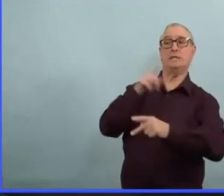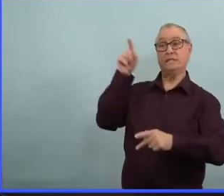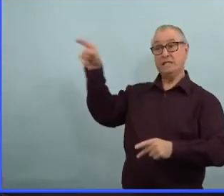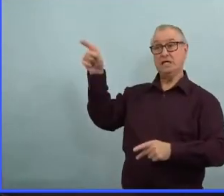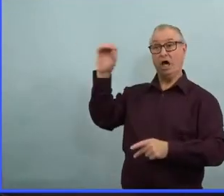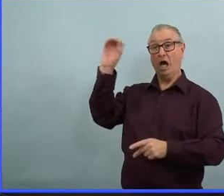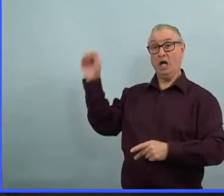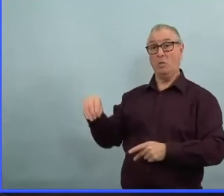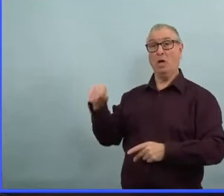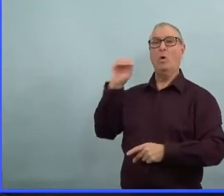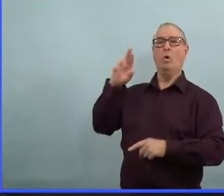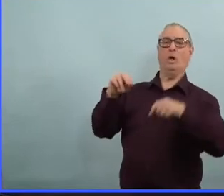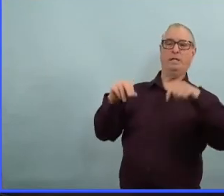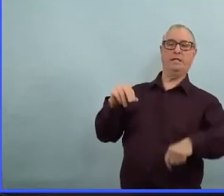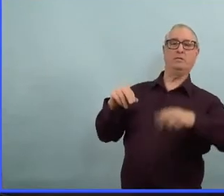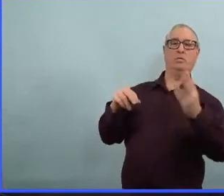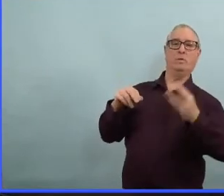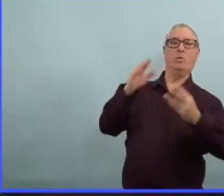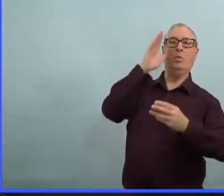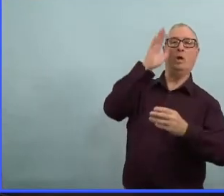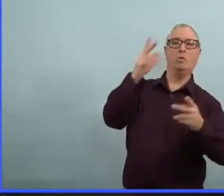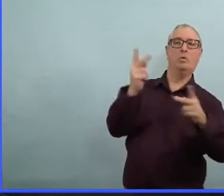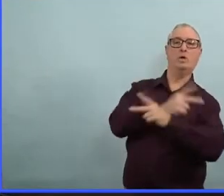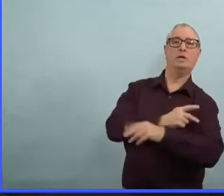bon la question on a répondu à cette question